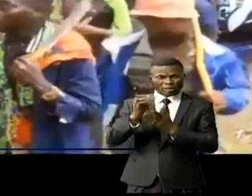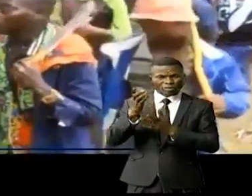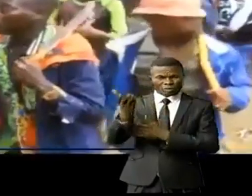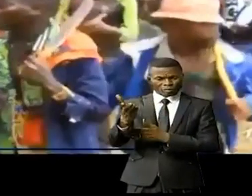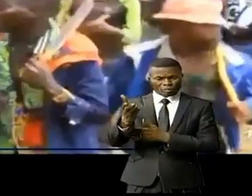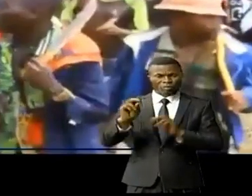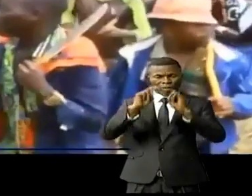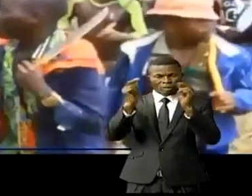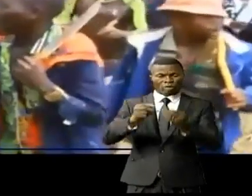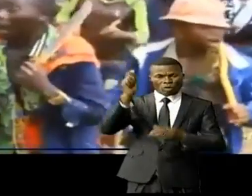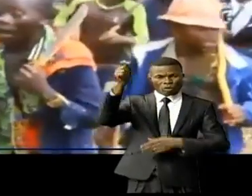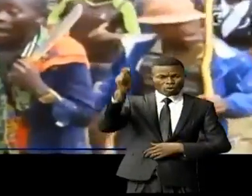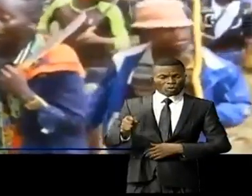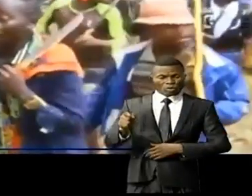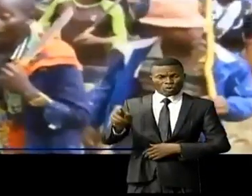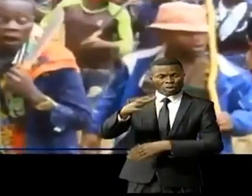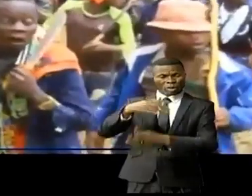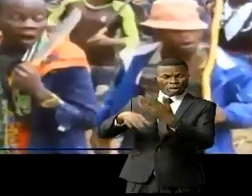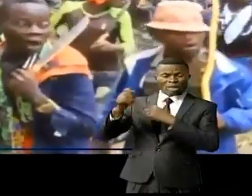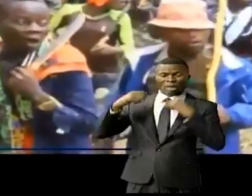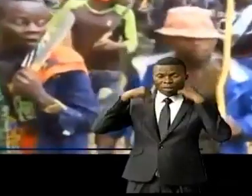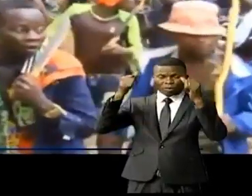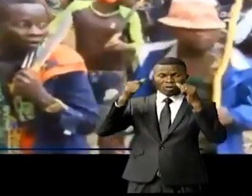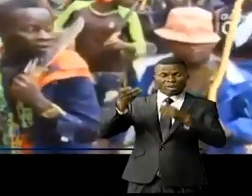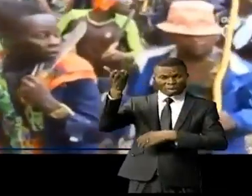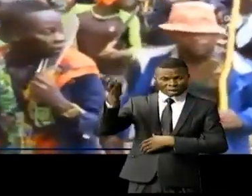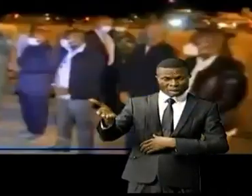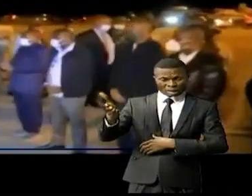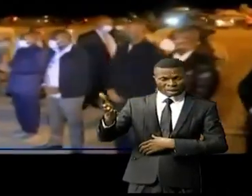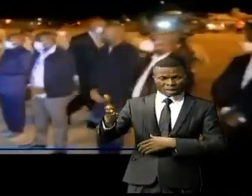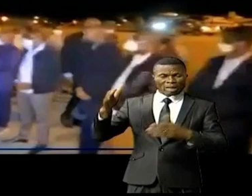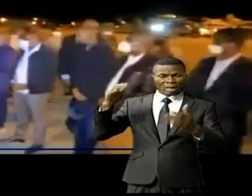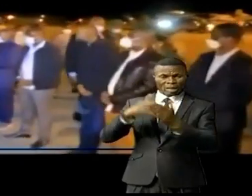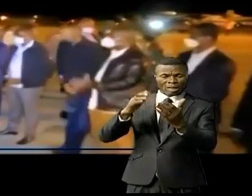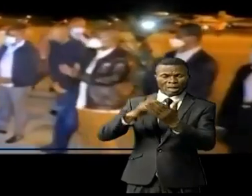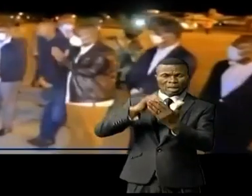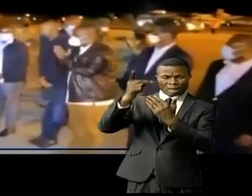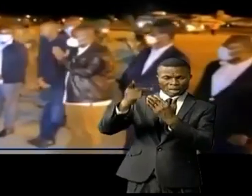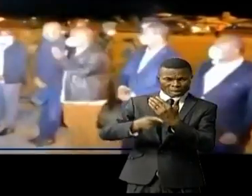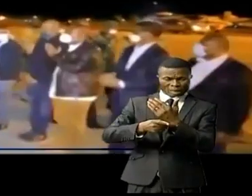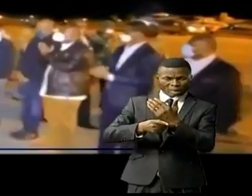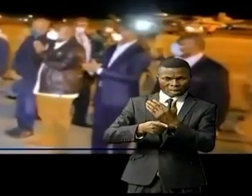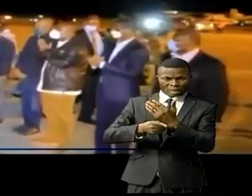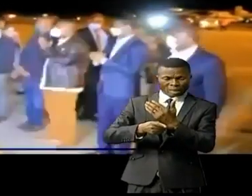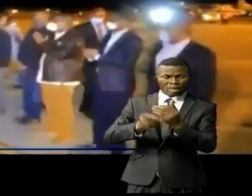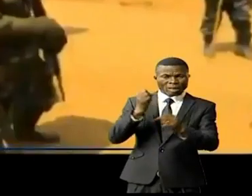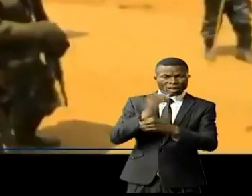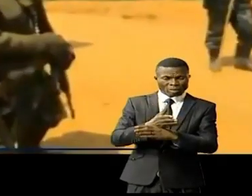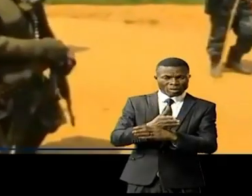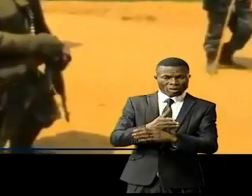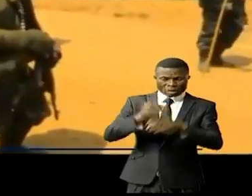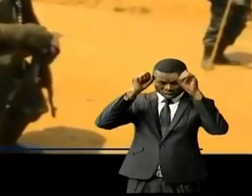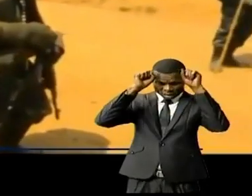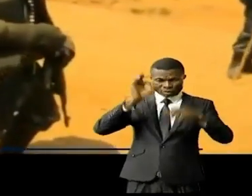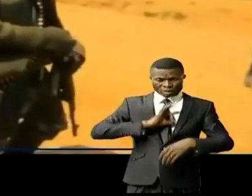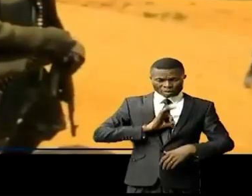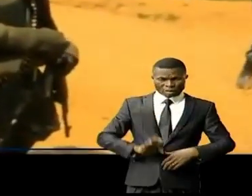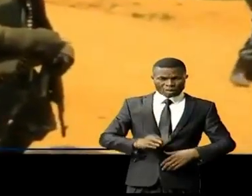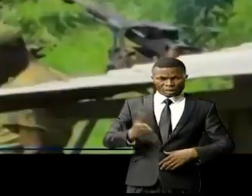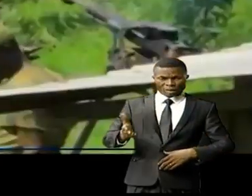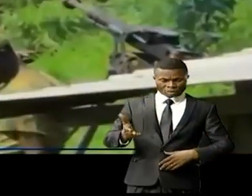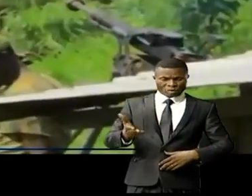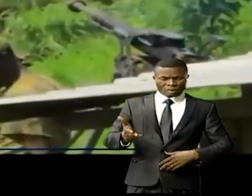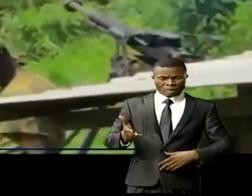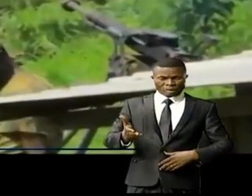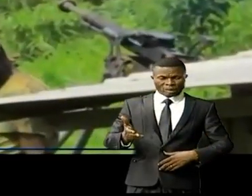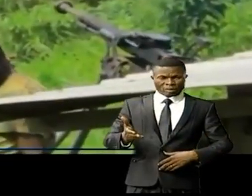le groupe armé FRPI est toujours en attente du programme de DRCS mis en place par le chef de l'État congolais, Félix